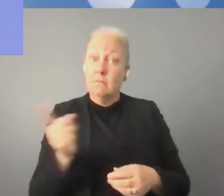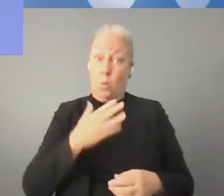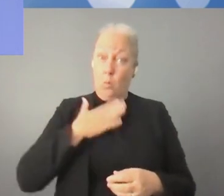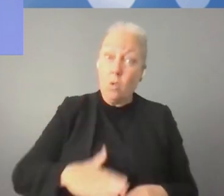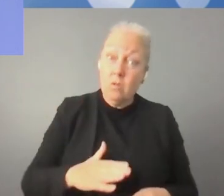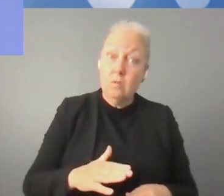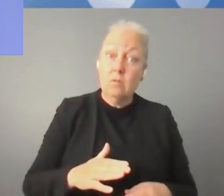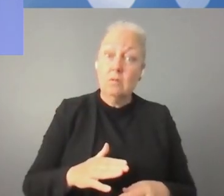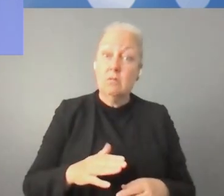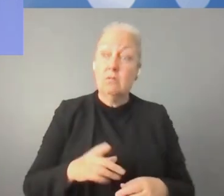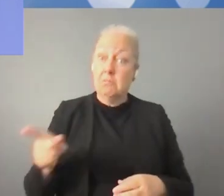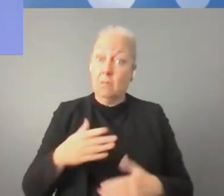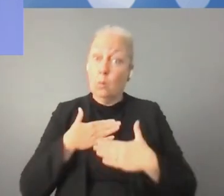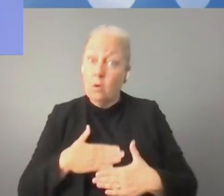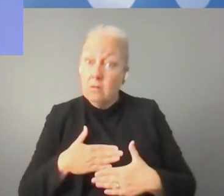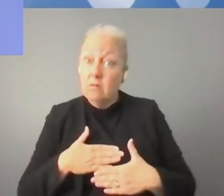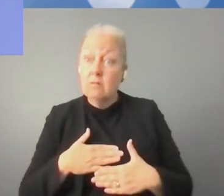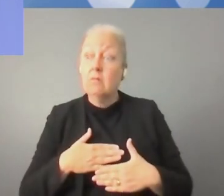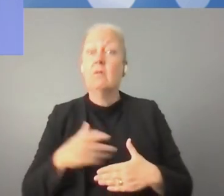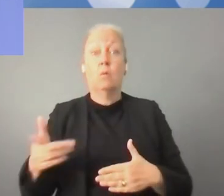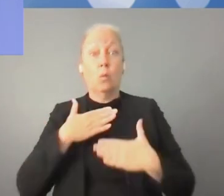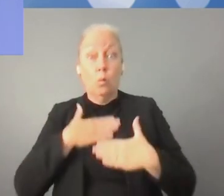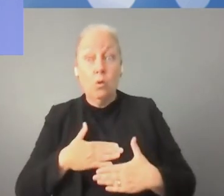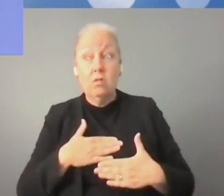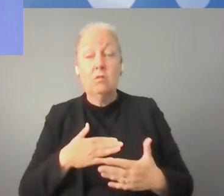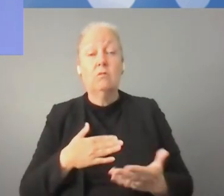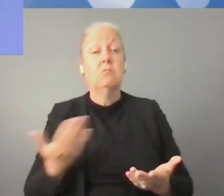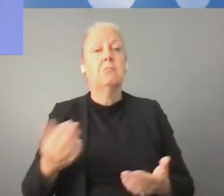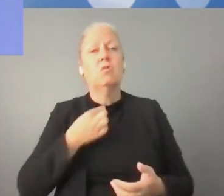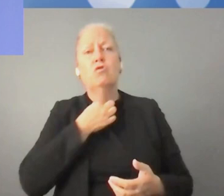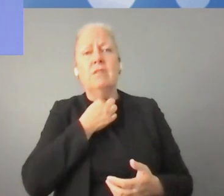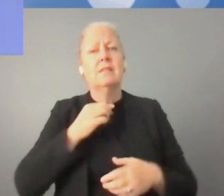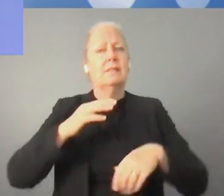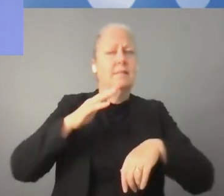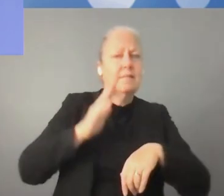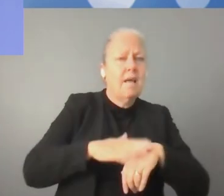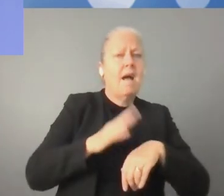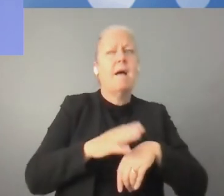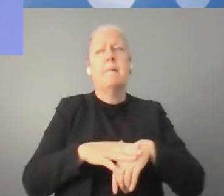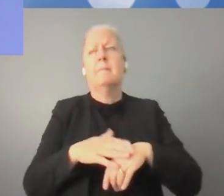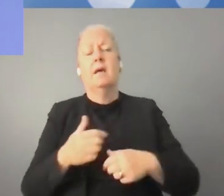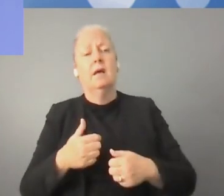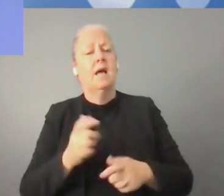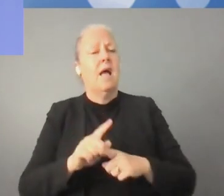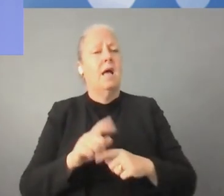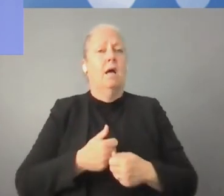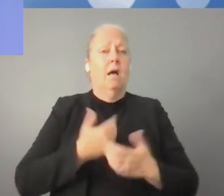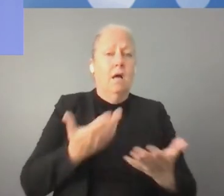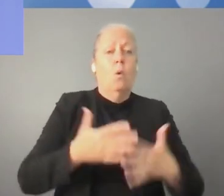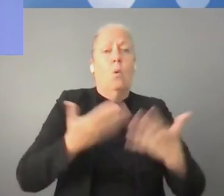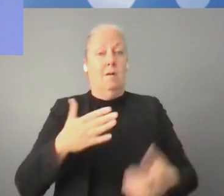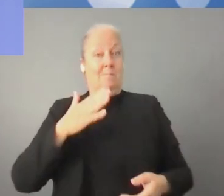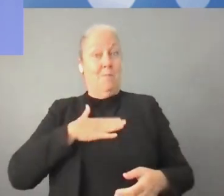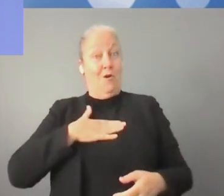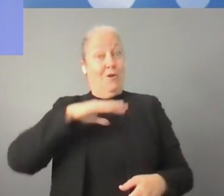أن نرغب الناس في إنشاء شركات جديدة Startup. لذلك يجب الإجابة على السؤال هل